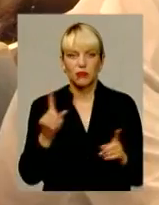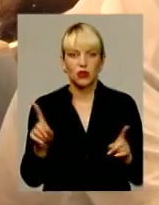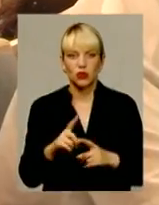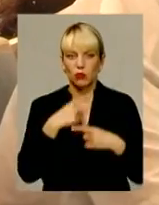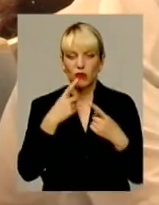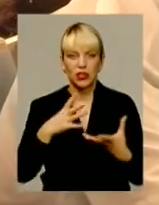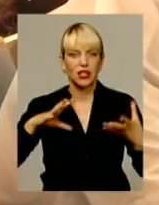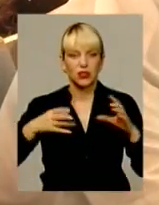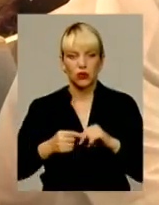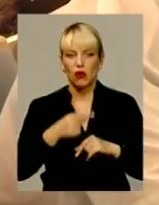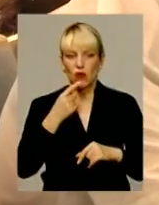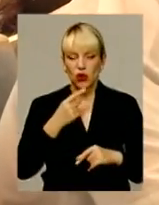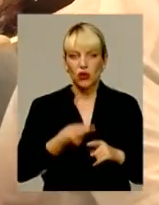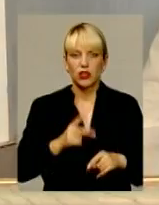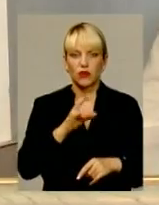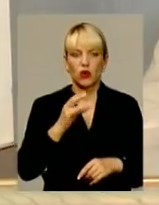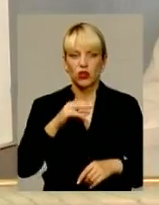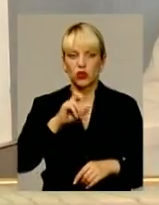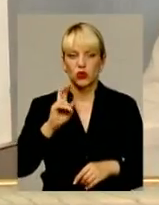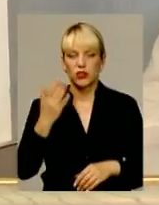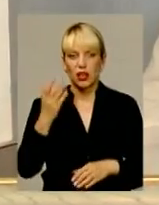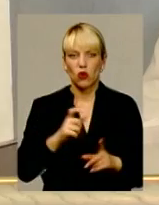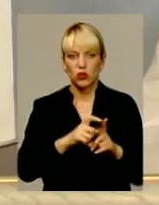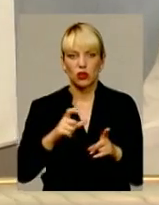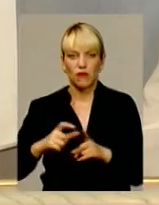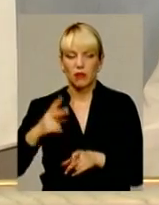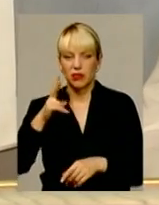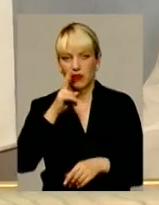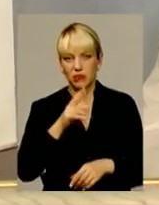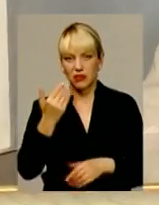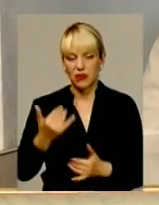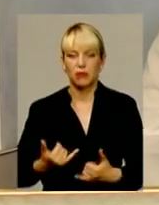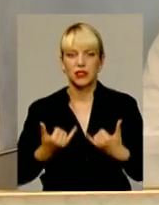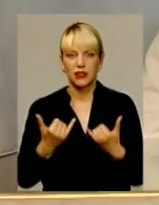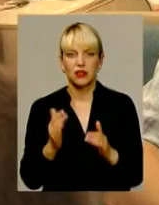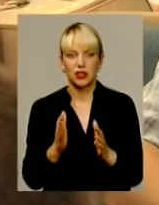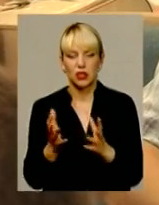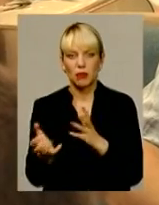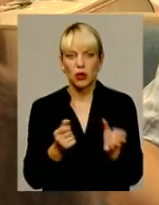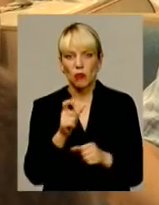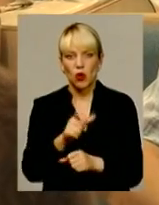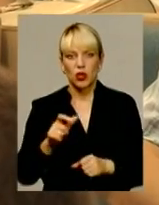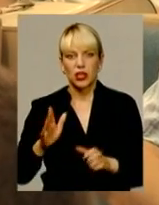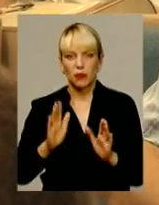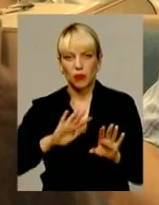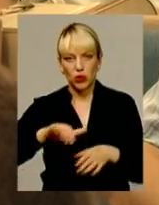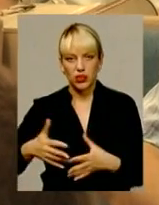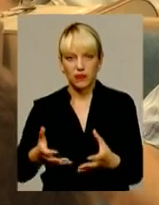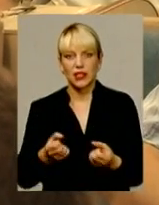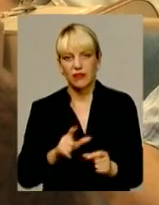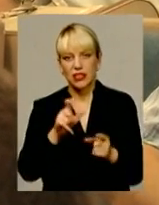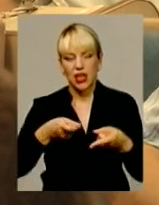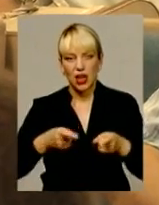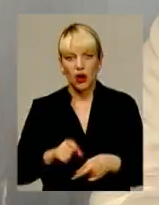якісь результати, запевнив Олександр Корнійчук. За його словами, два місяці він присвятив лише прийомам громадян, а тільки потім взявся за